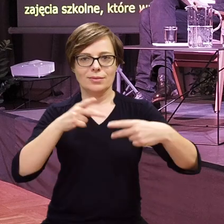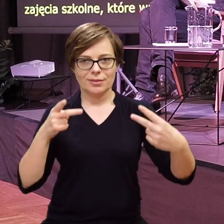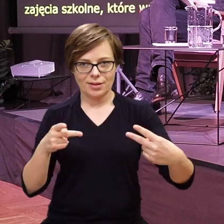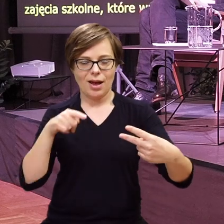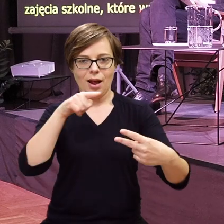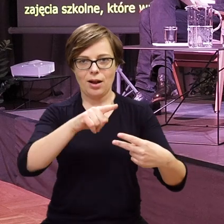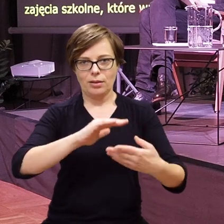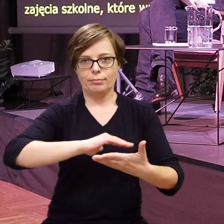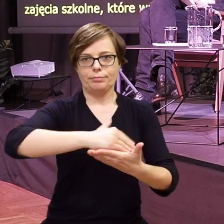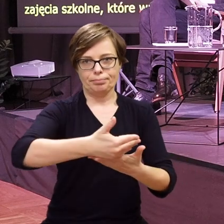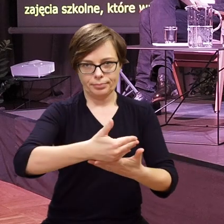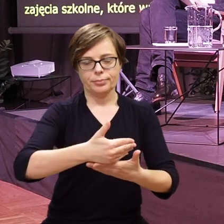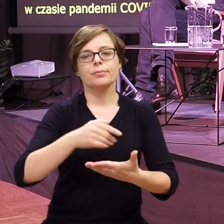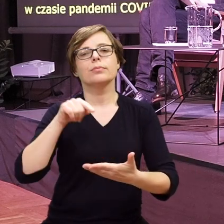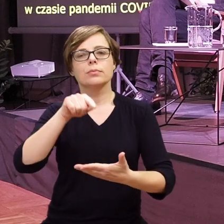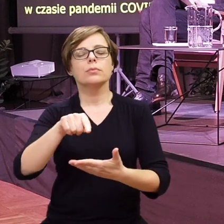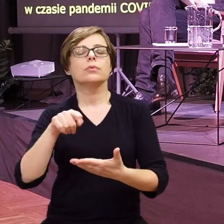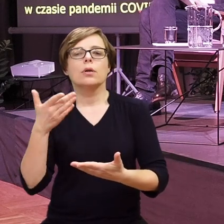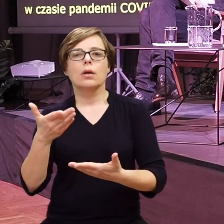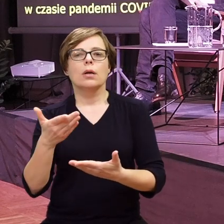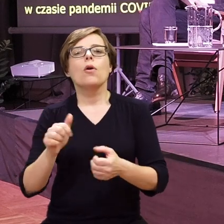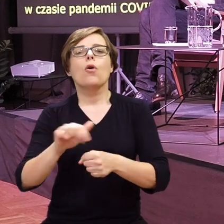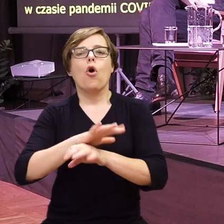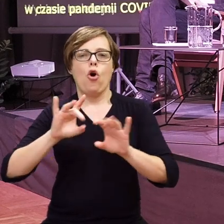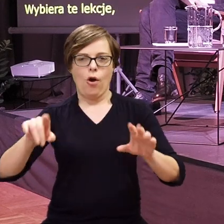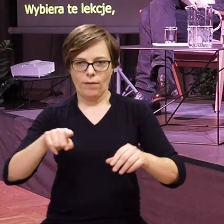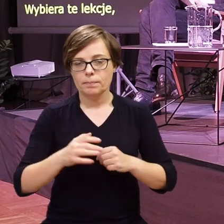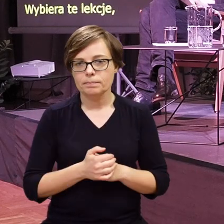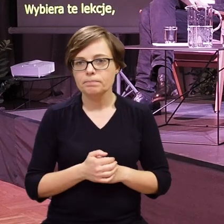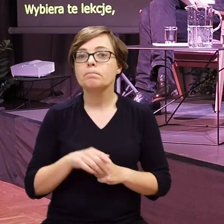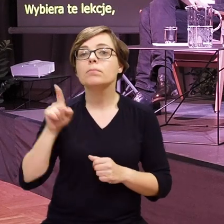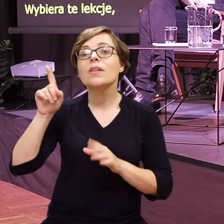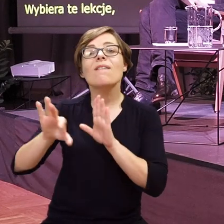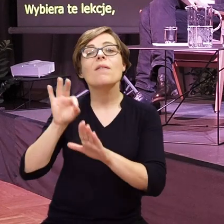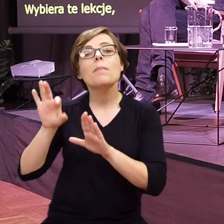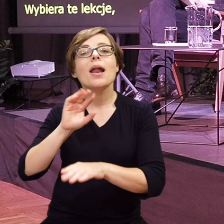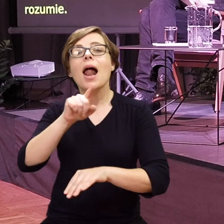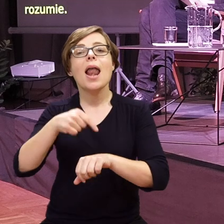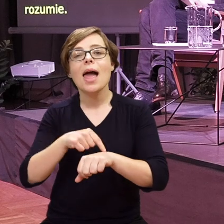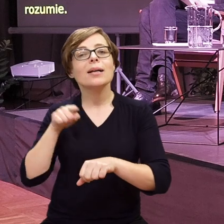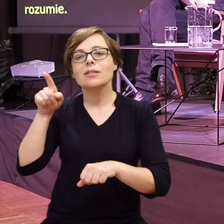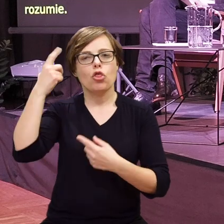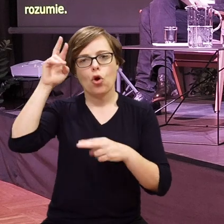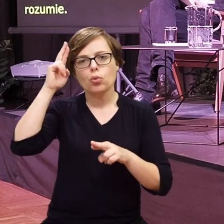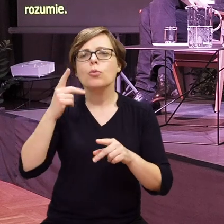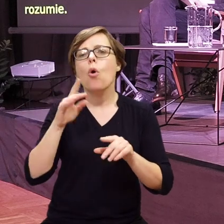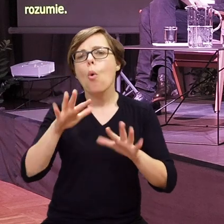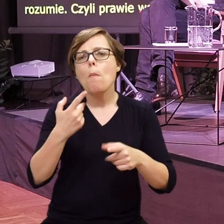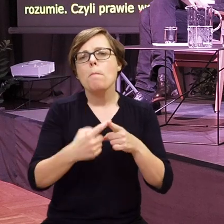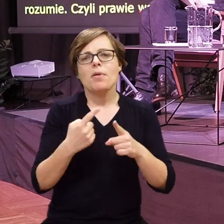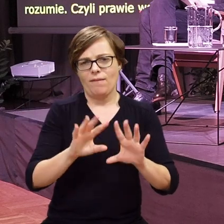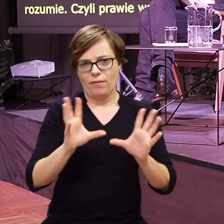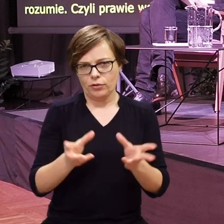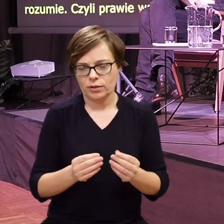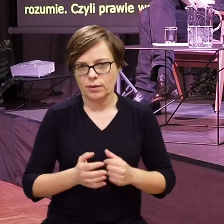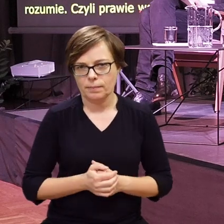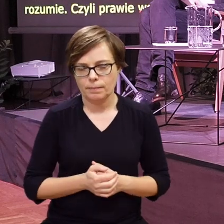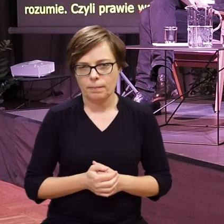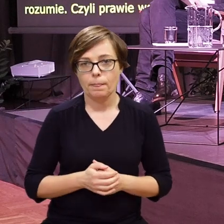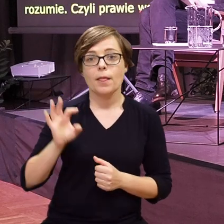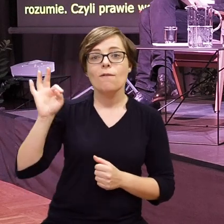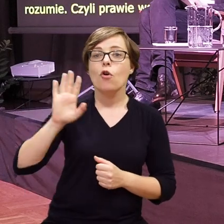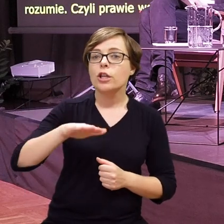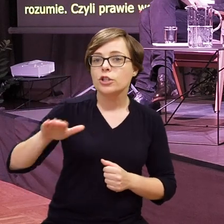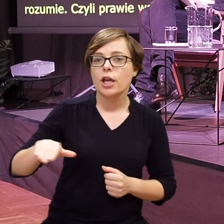COVID-19. Wybiera te lekcje, których nie rozumie, czyli prawie wszystkie. Jej dzieci,